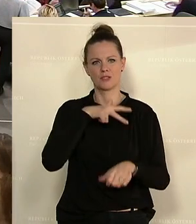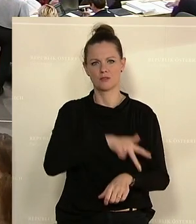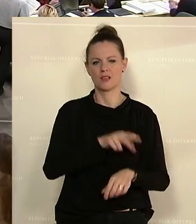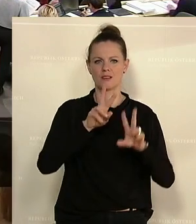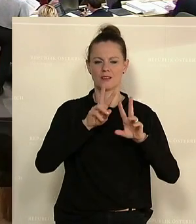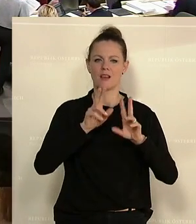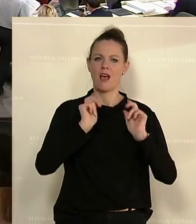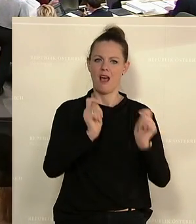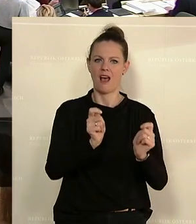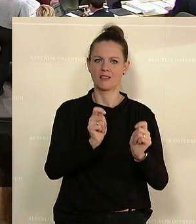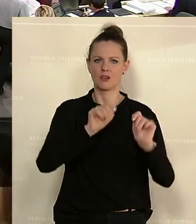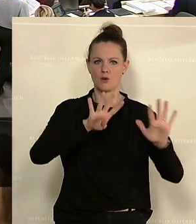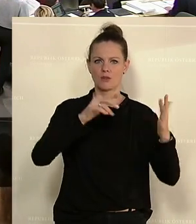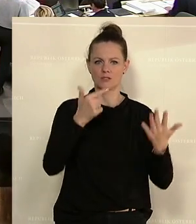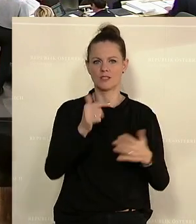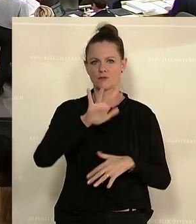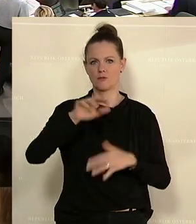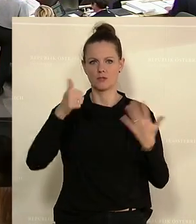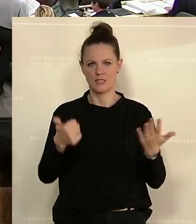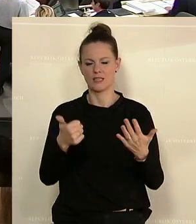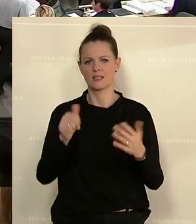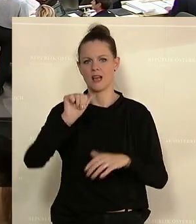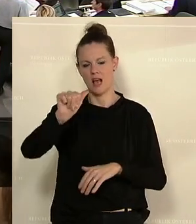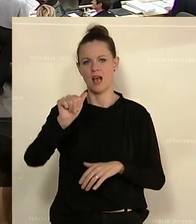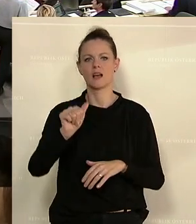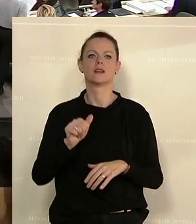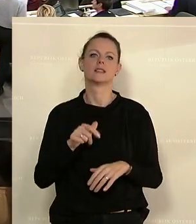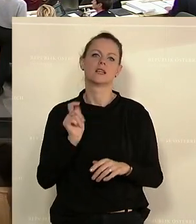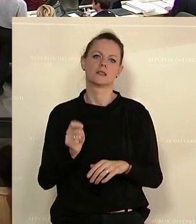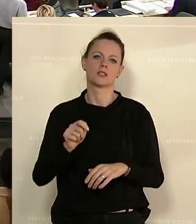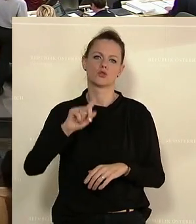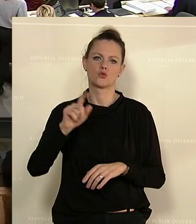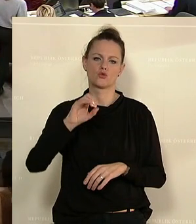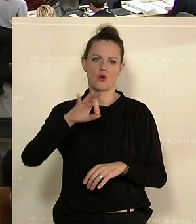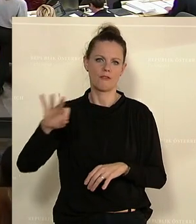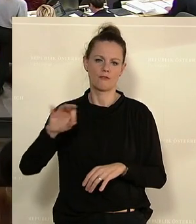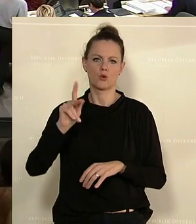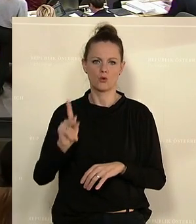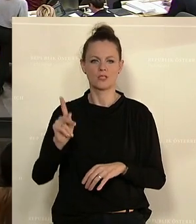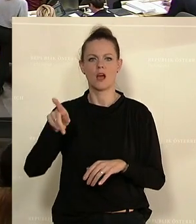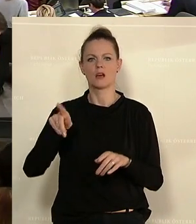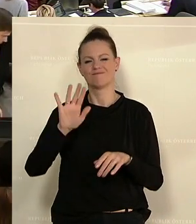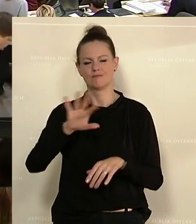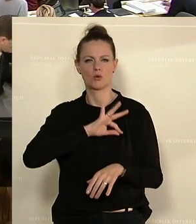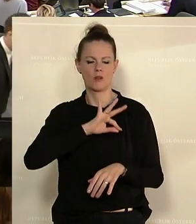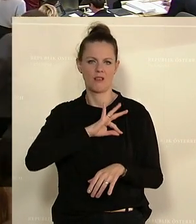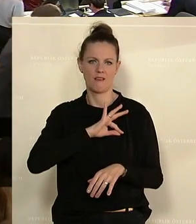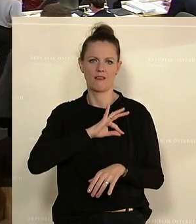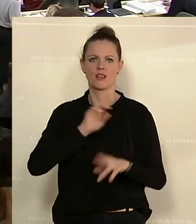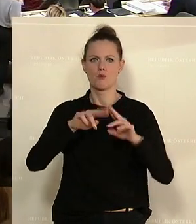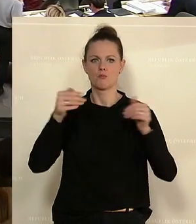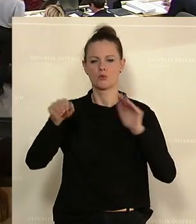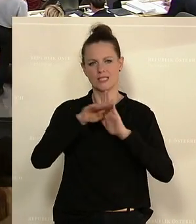Nationalrat eine Einmalzahlung in Höhe von 500 Euro für jene Arbeitnehmerinnen und Arbeitnehmer beschlossen, die aufgrund der Corona-Krise